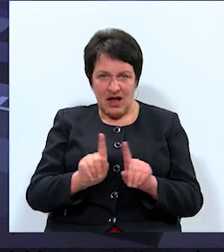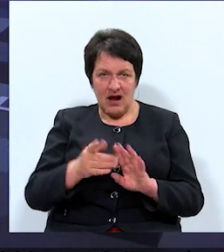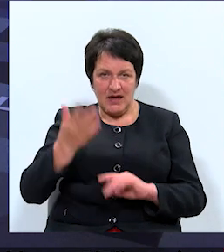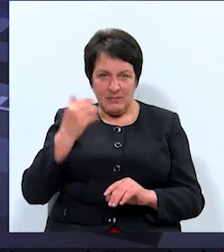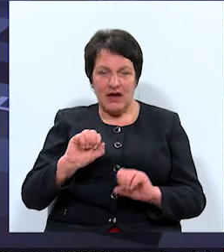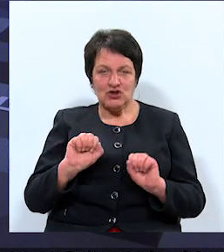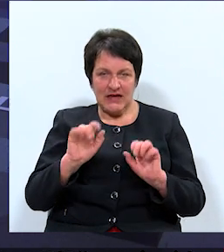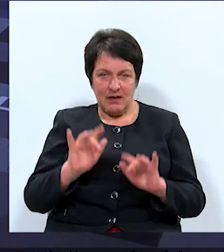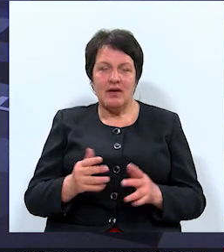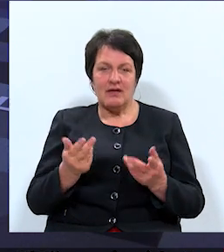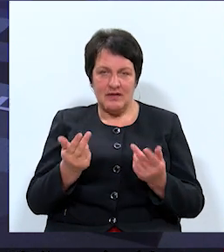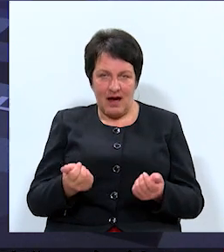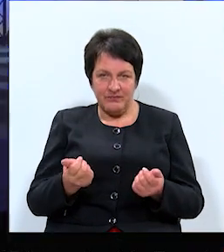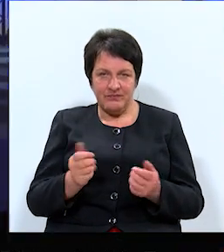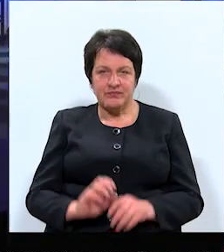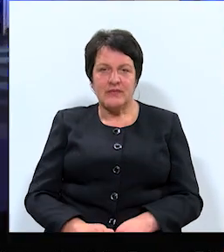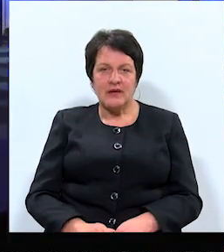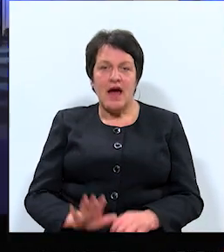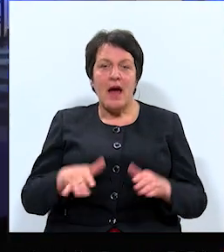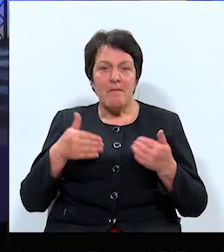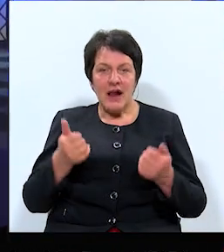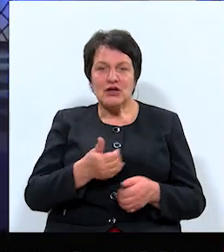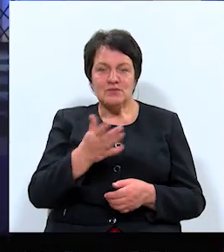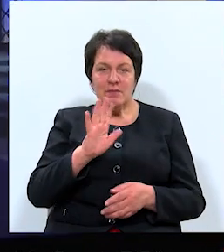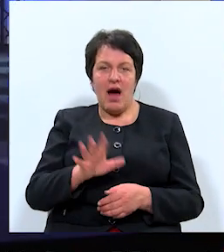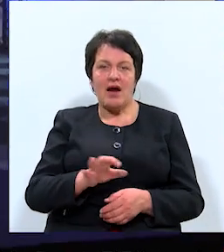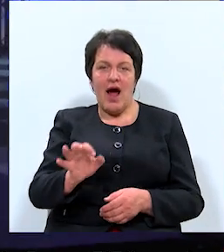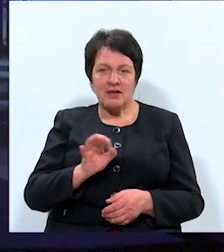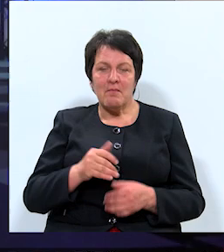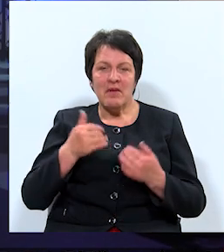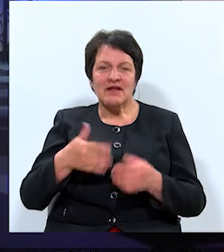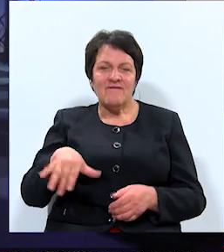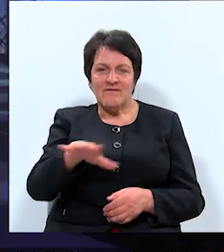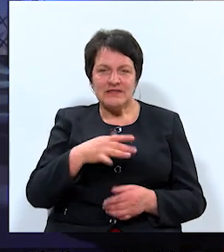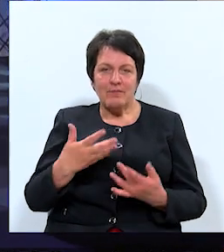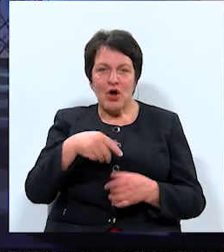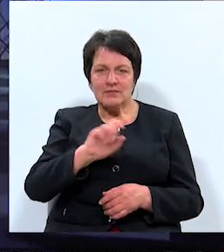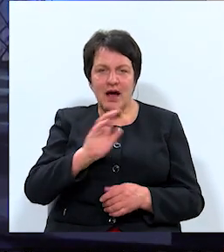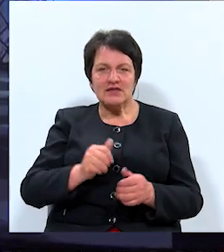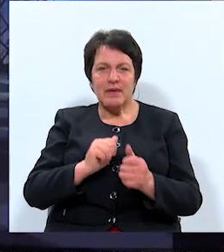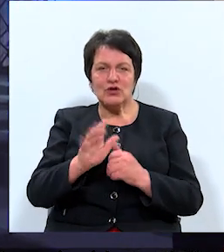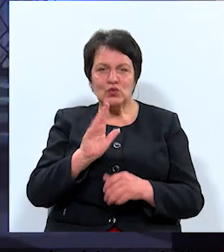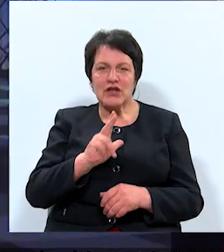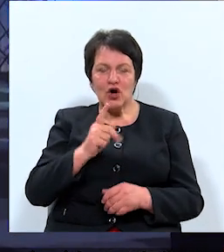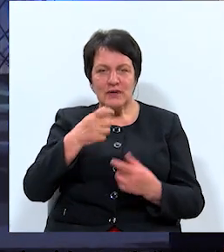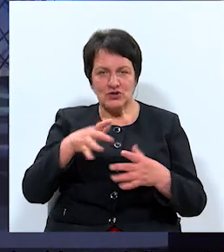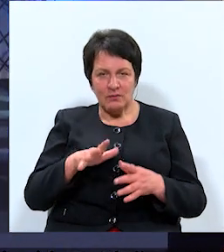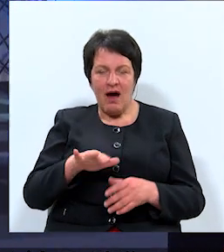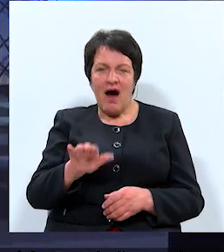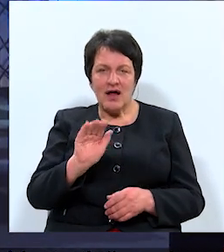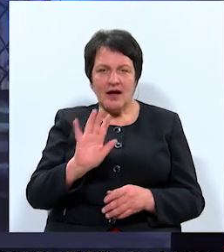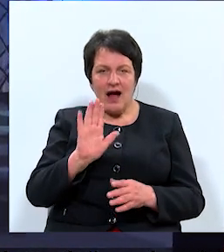zemā. Paldies jums par atbildi. Paldies visiem politiķiem, kuri pretendē uz Daugavpils doma. Atgādināšu, ka